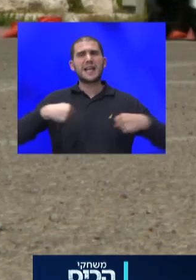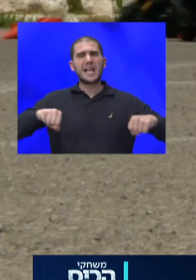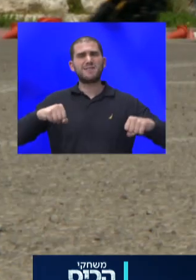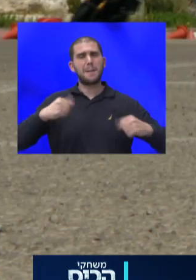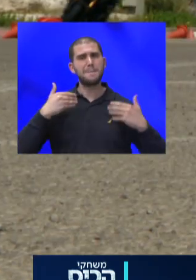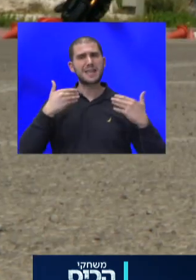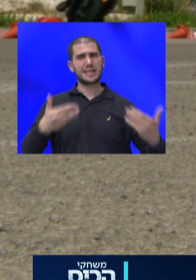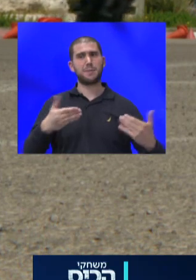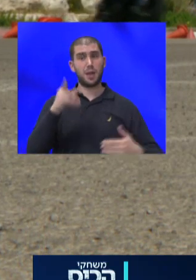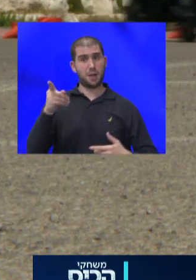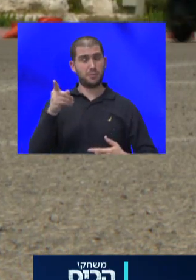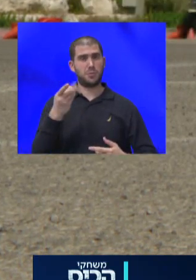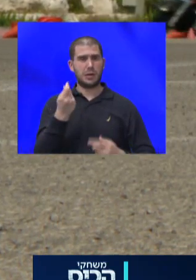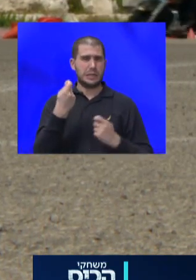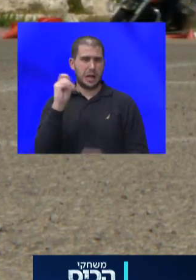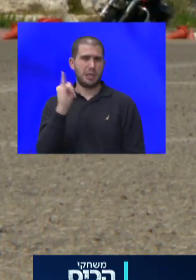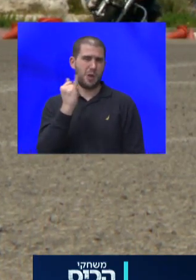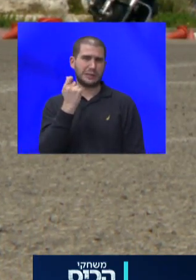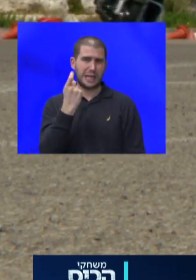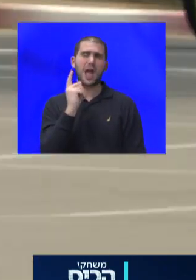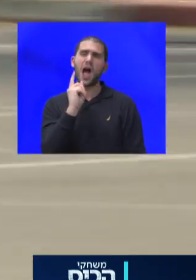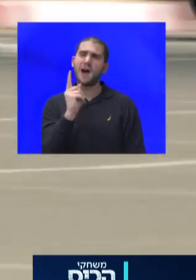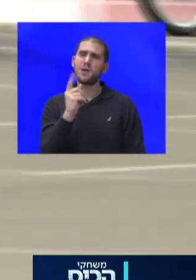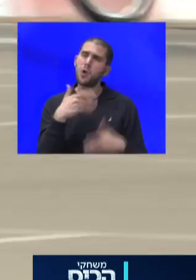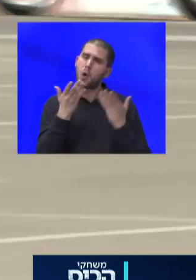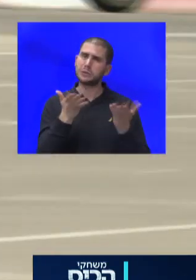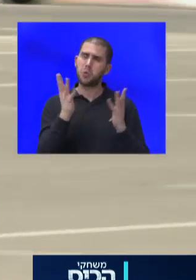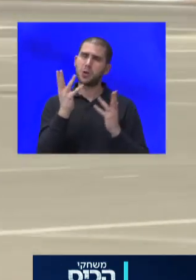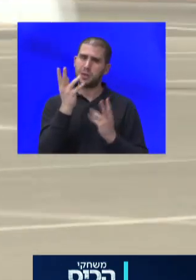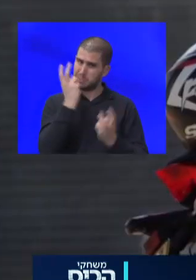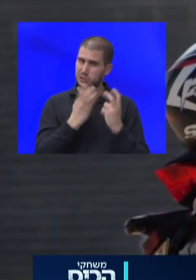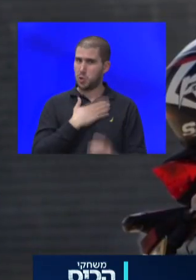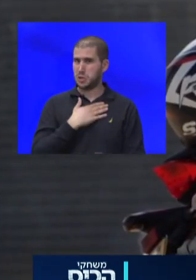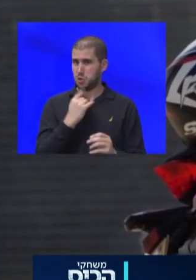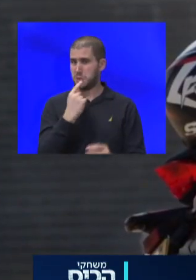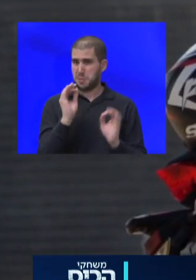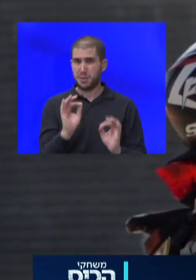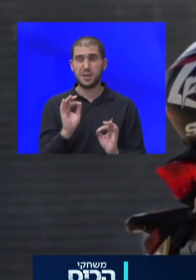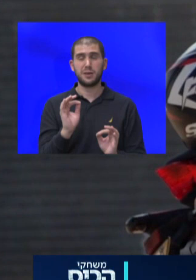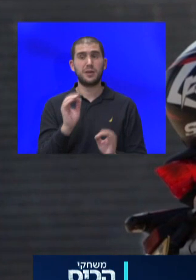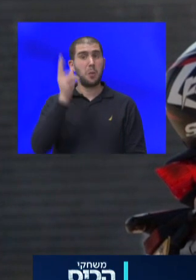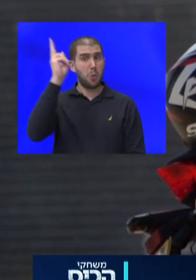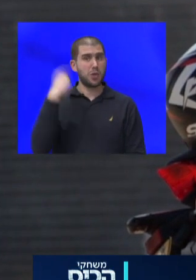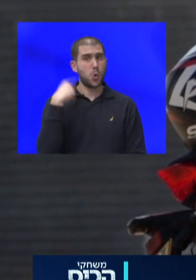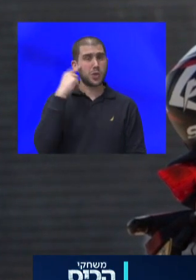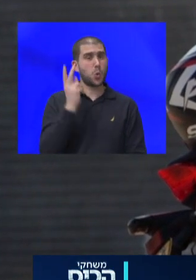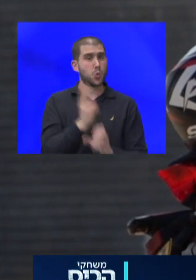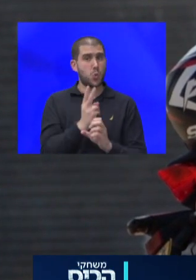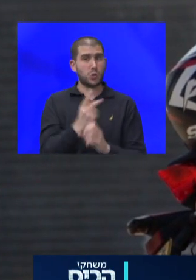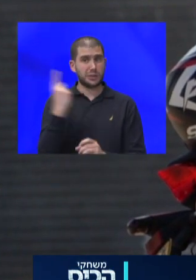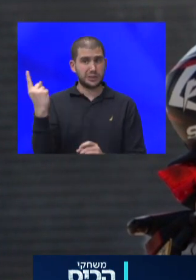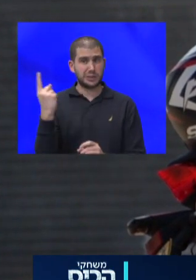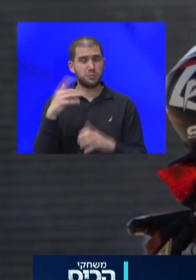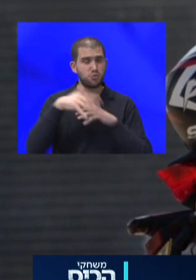נכון, הם עולים קצת יקר, אבל הם מאוד מאוד עוזרים בניסיון. ובחול אני יודע שהקורסים האלה משפיעים על